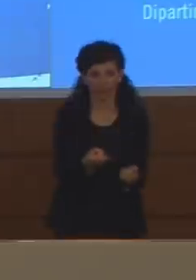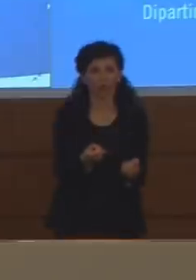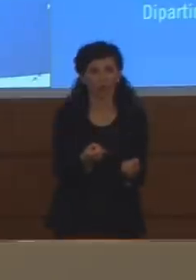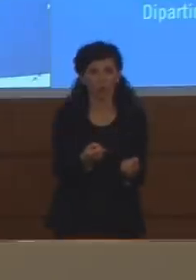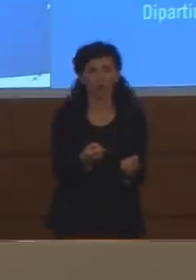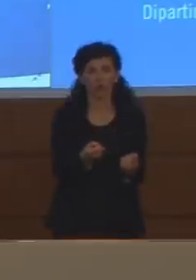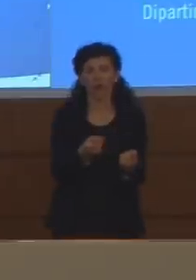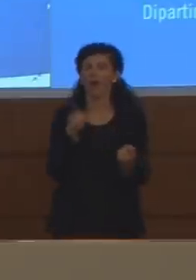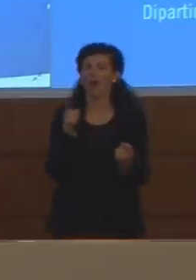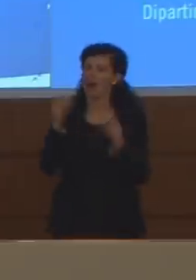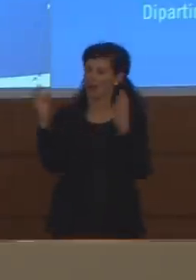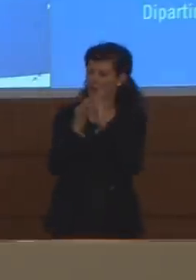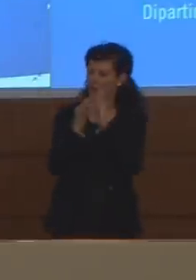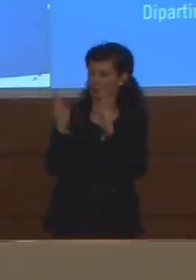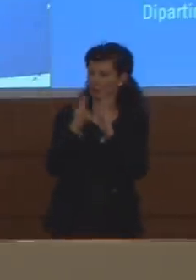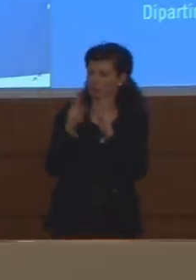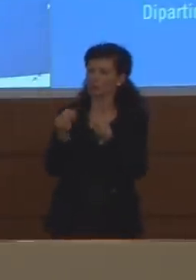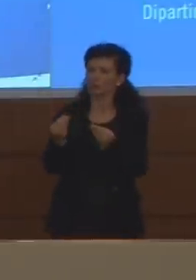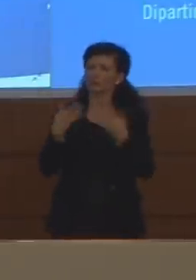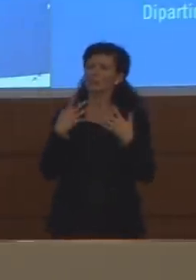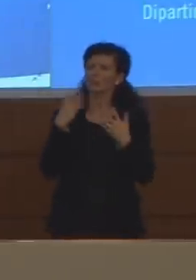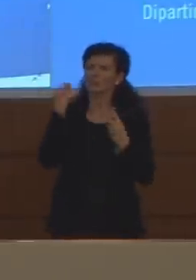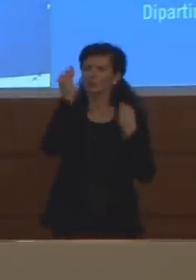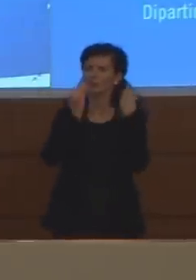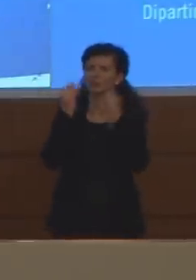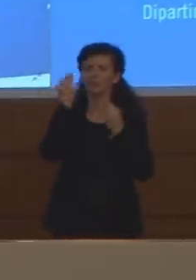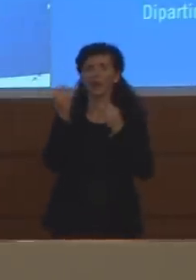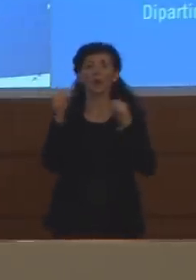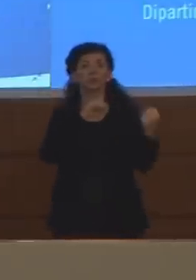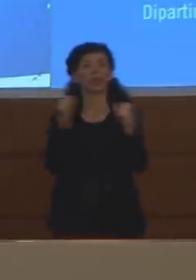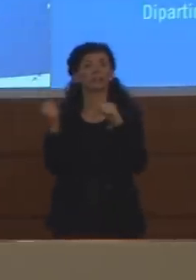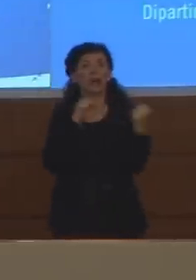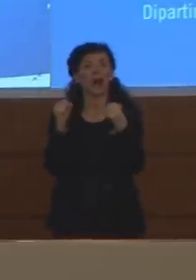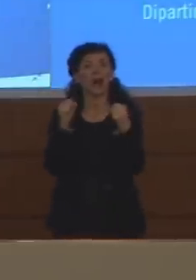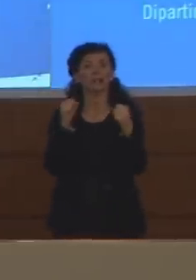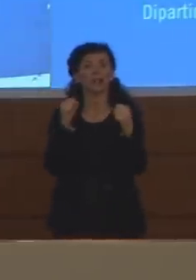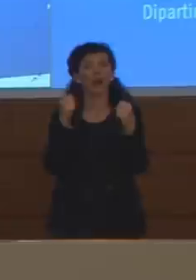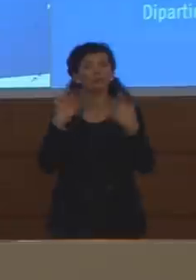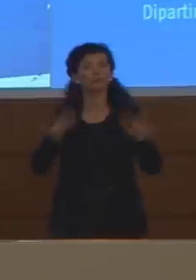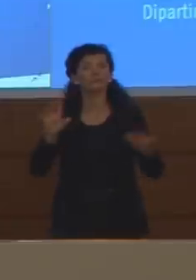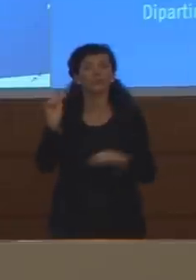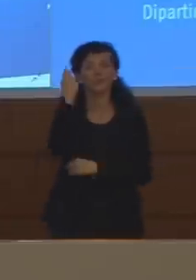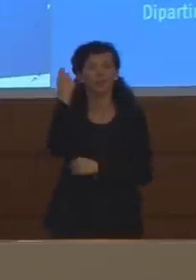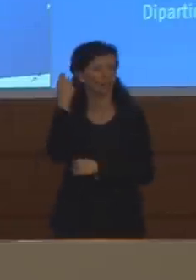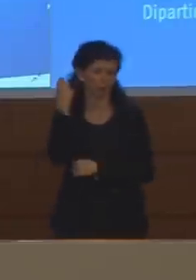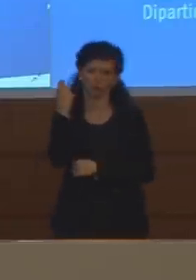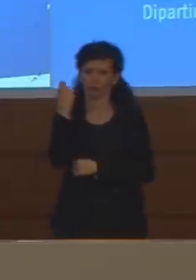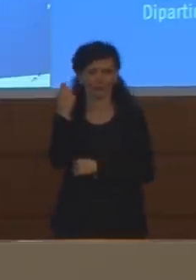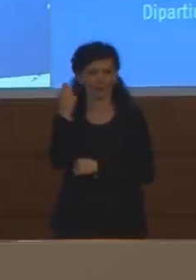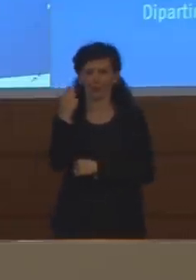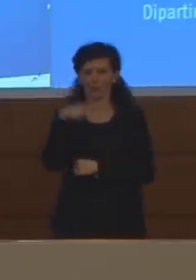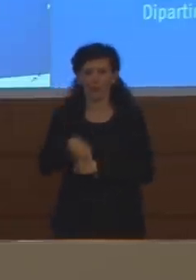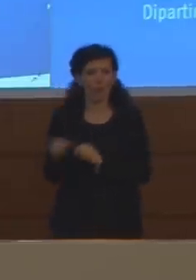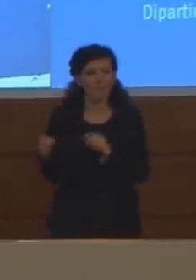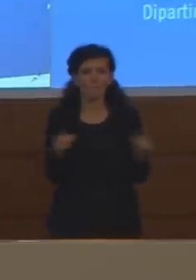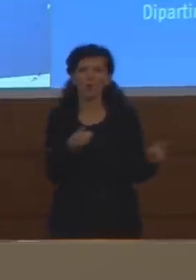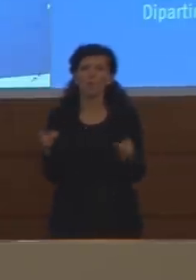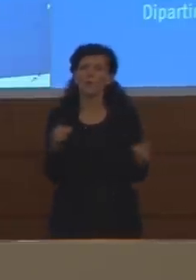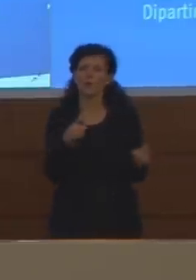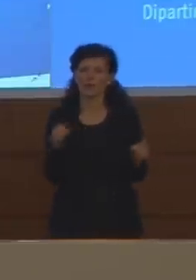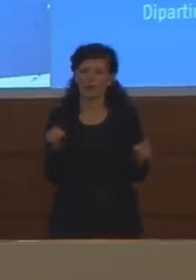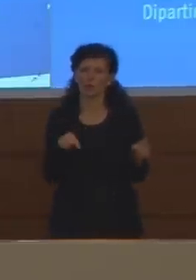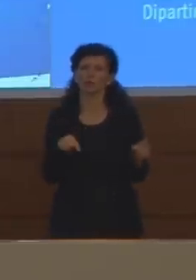pensare che la battaglia certamente non è vinta. Siamo, forse, in un periodo di